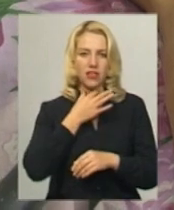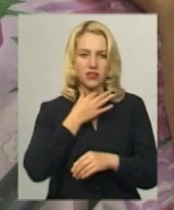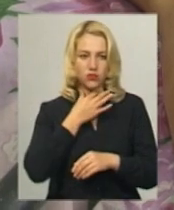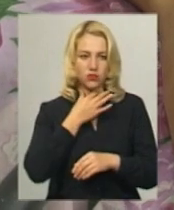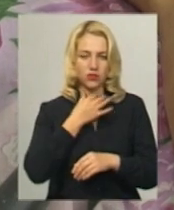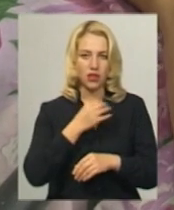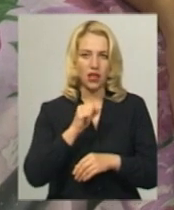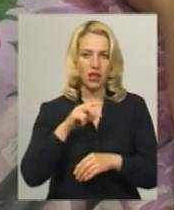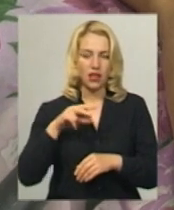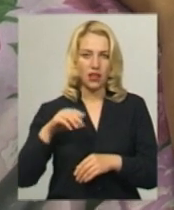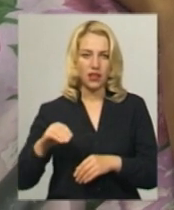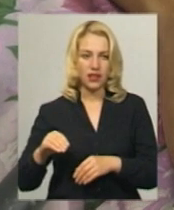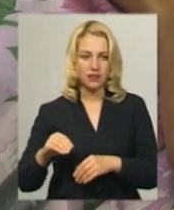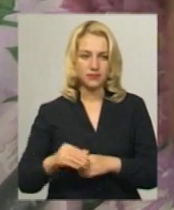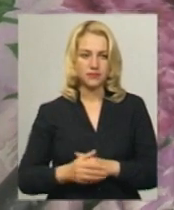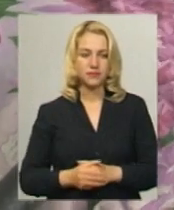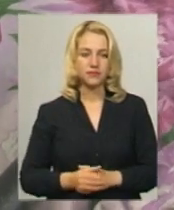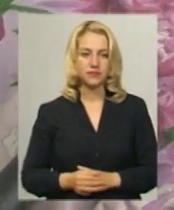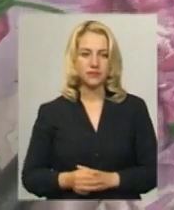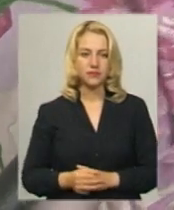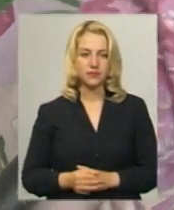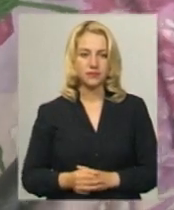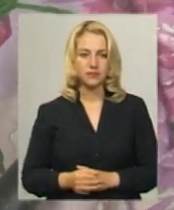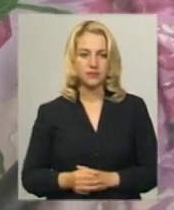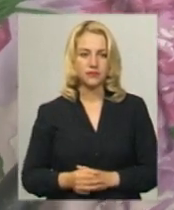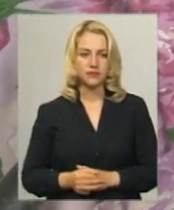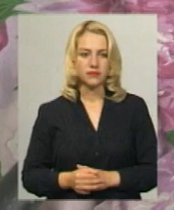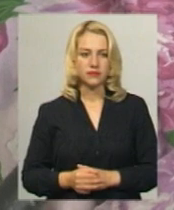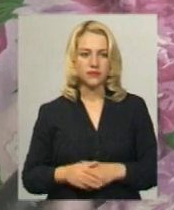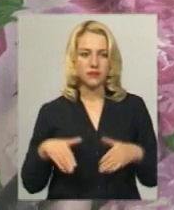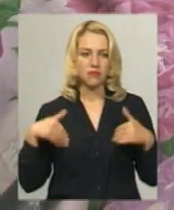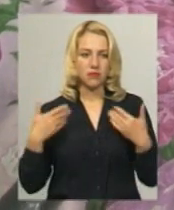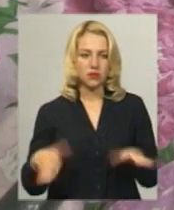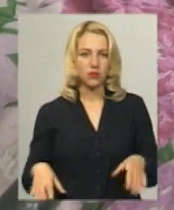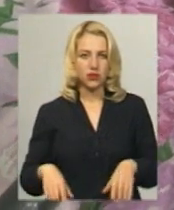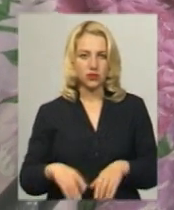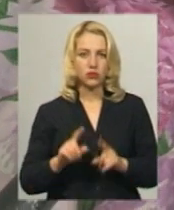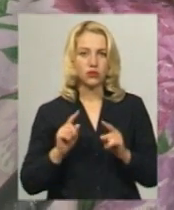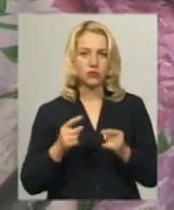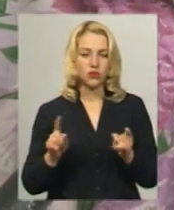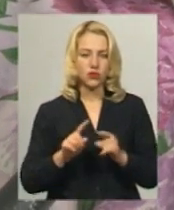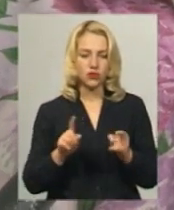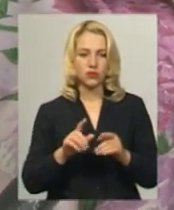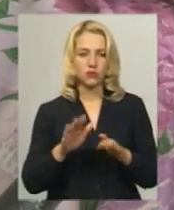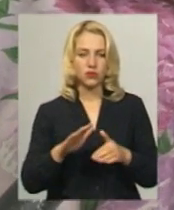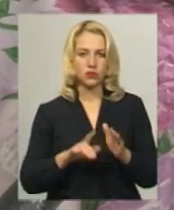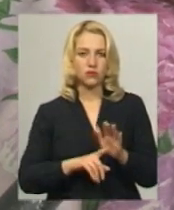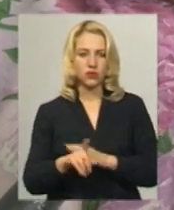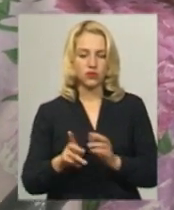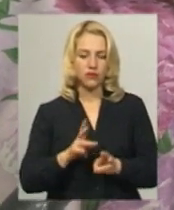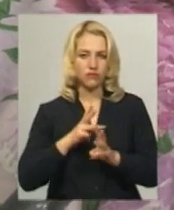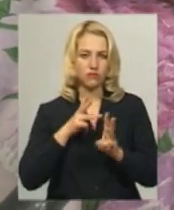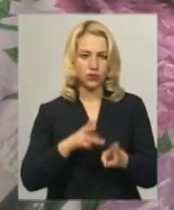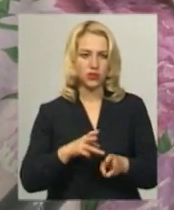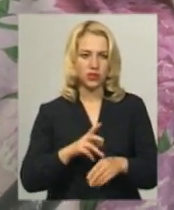безкорисно. Тому, що потім почалася рвота,